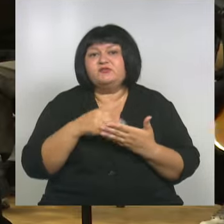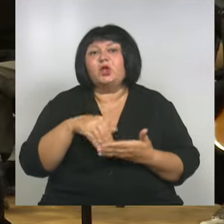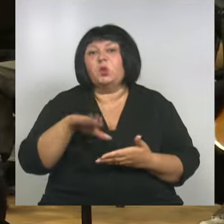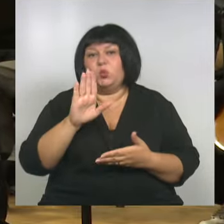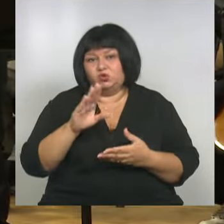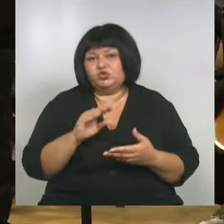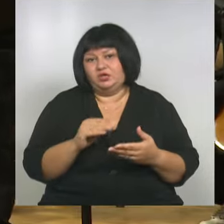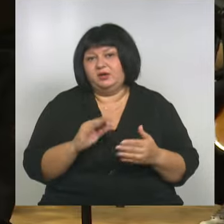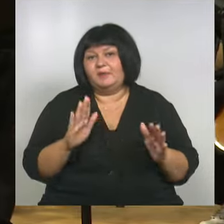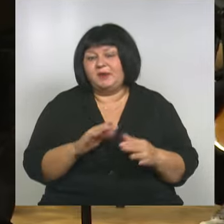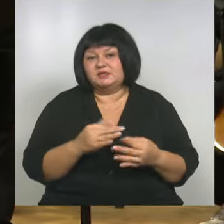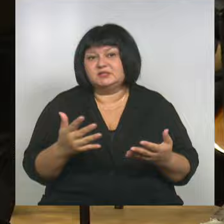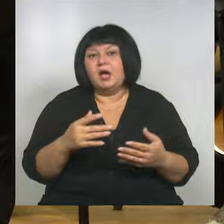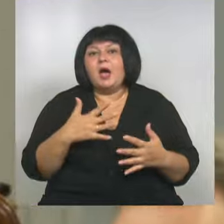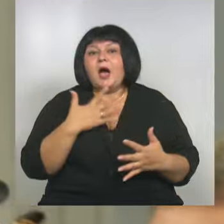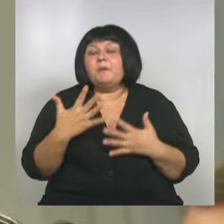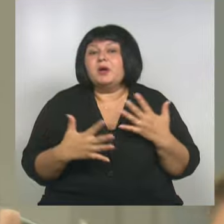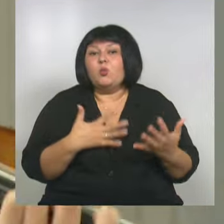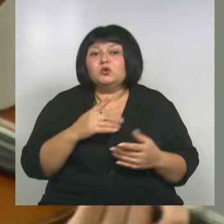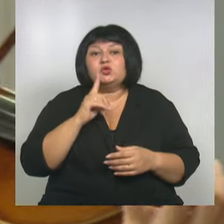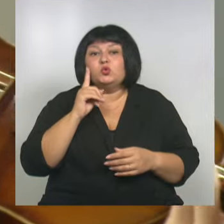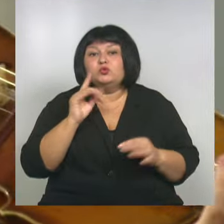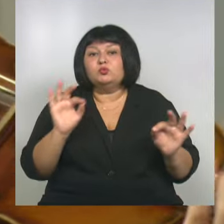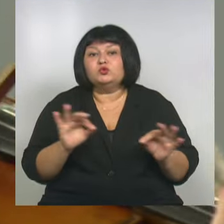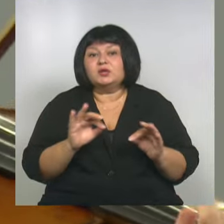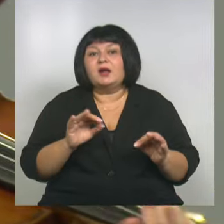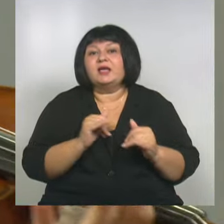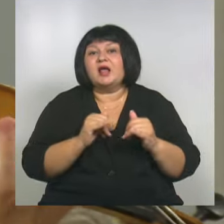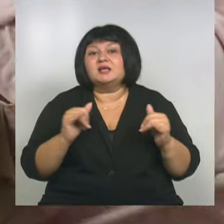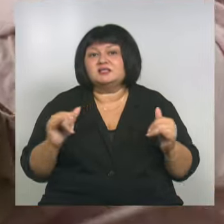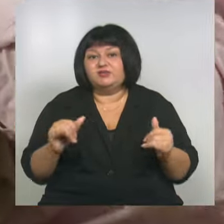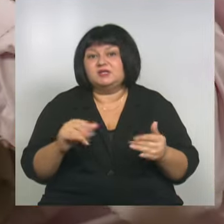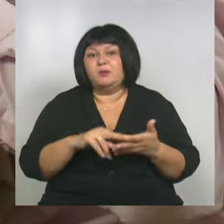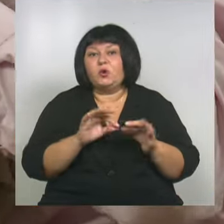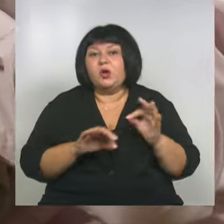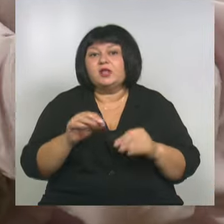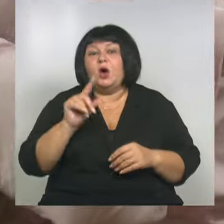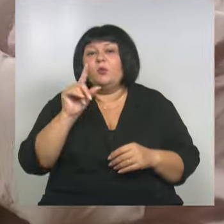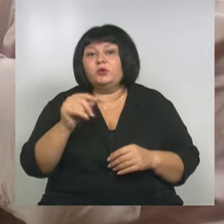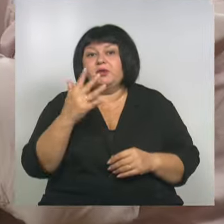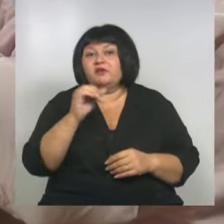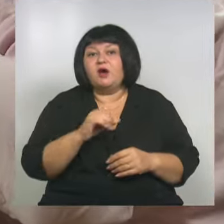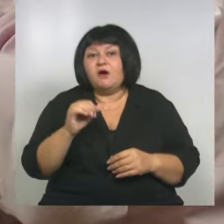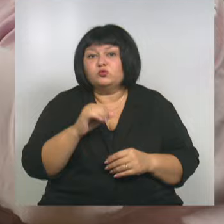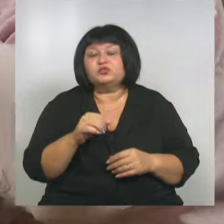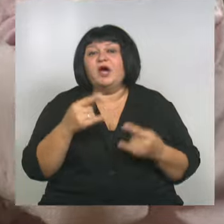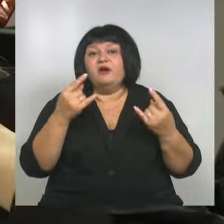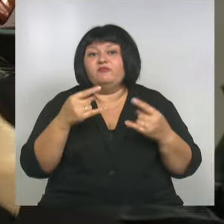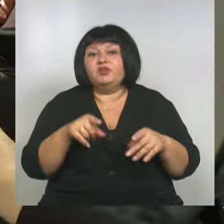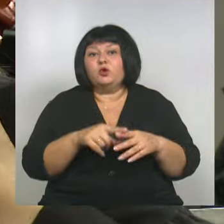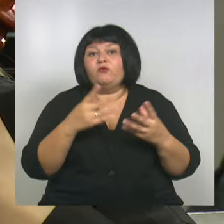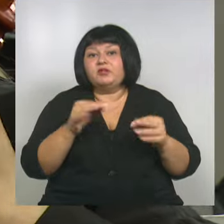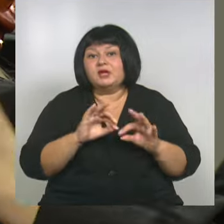Об эмоциях юных белгородских музыкантов и развитии проекта в понедельник, 5 августа, в эфире такого дня расскажет моя коллега